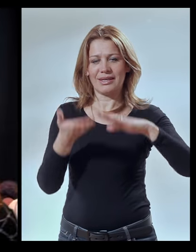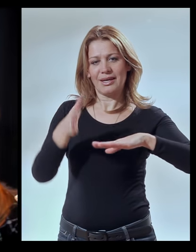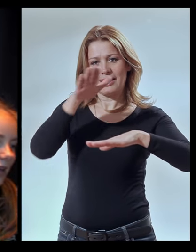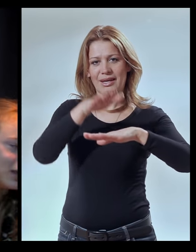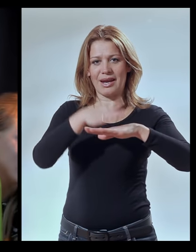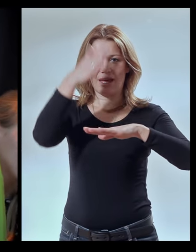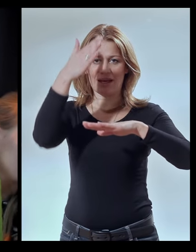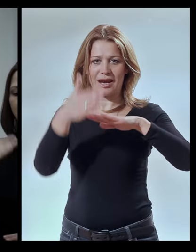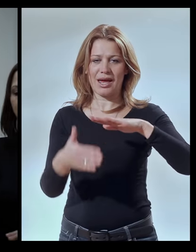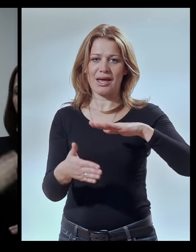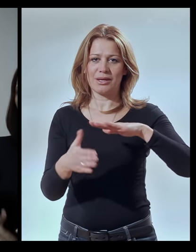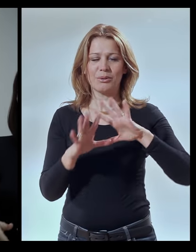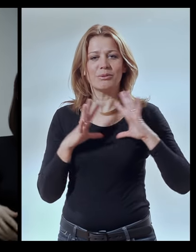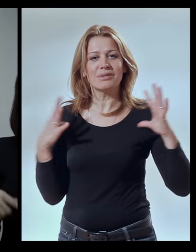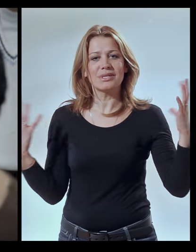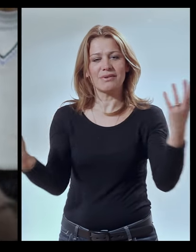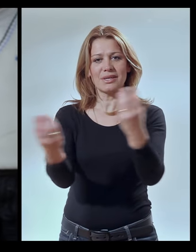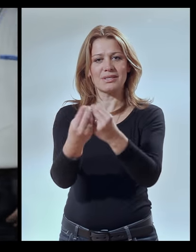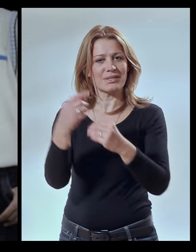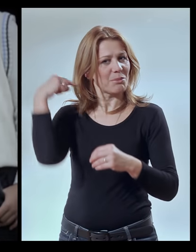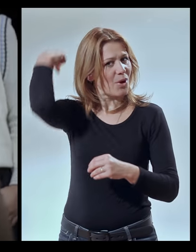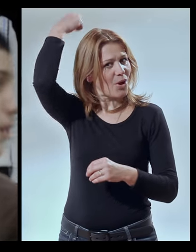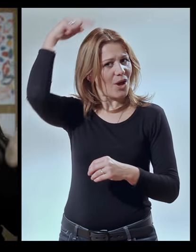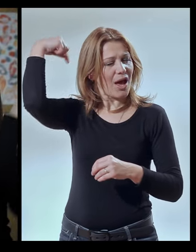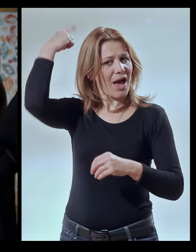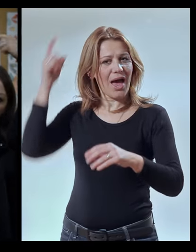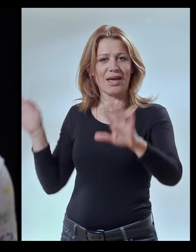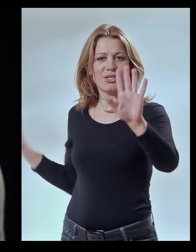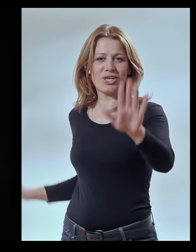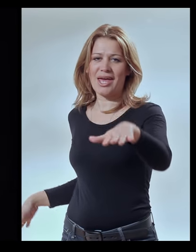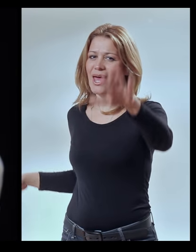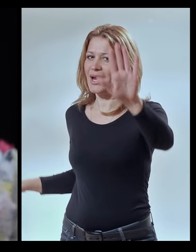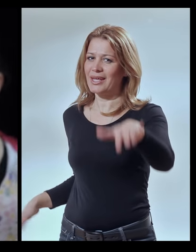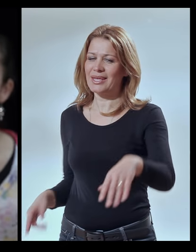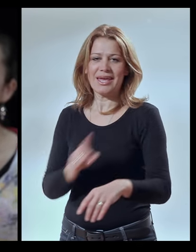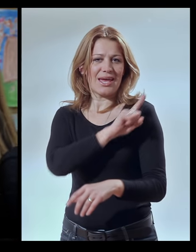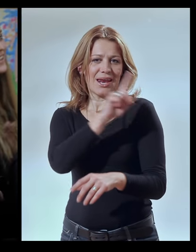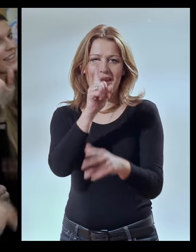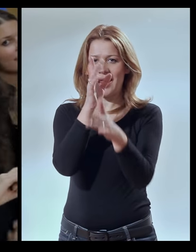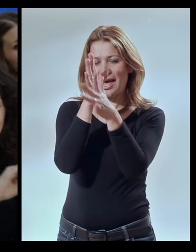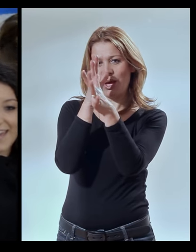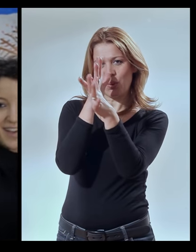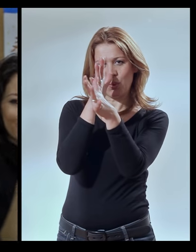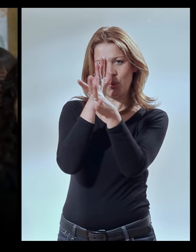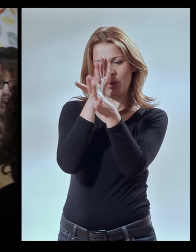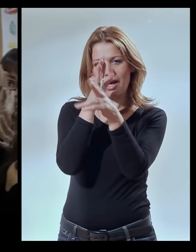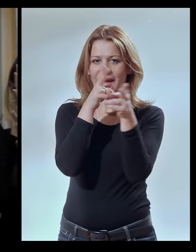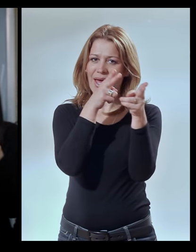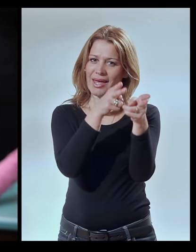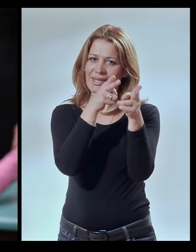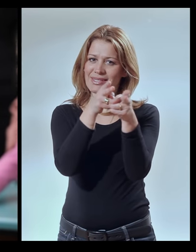i Na kraju svi smo anđeli Ne